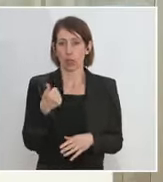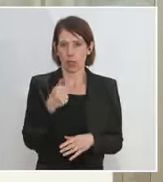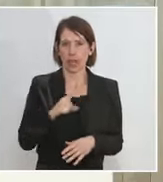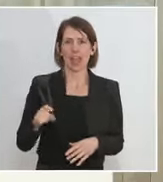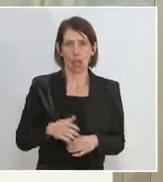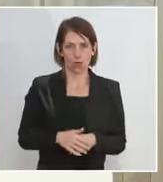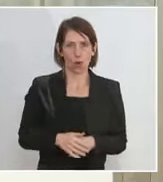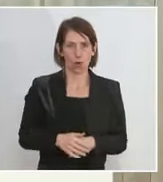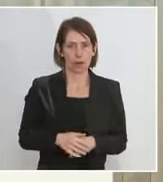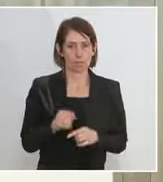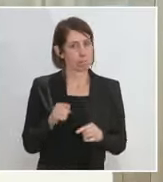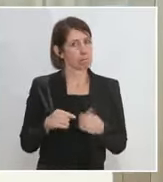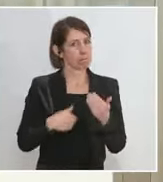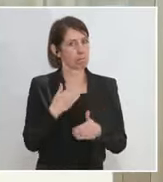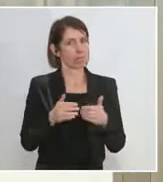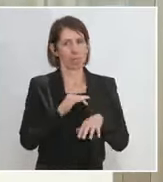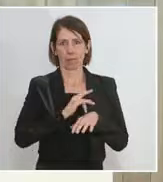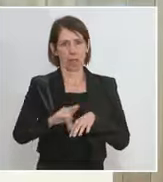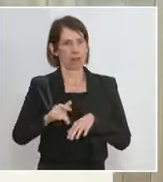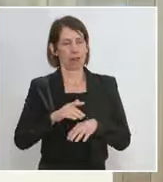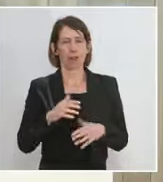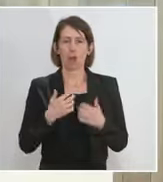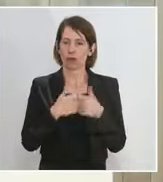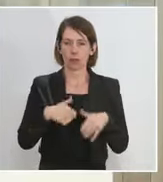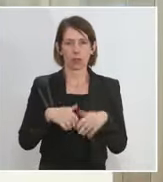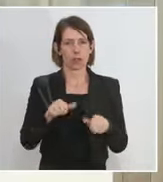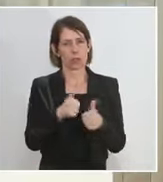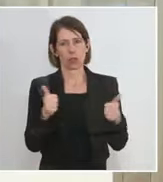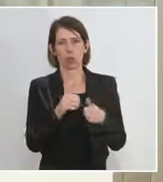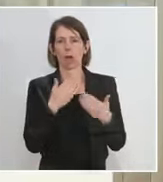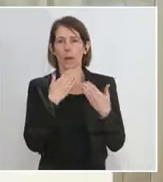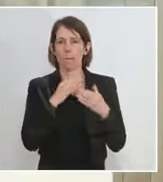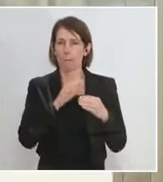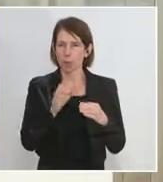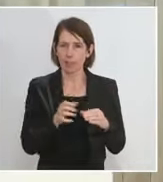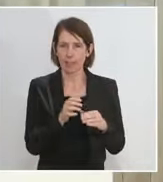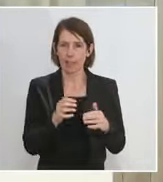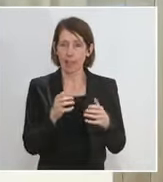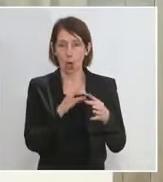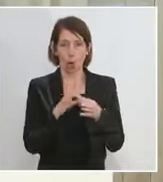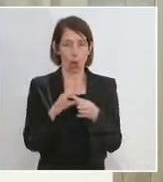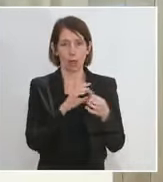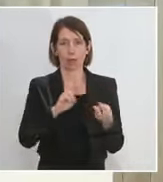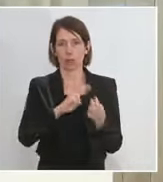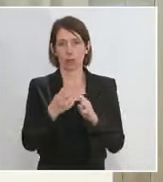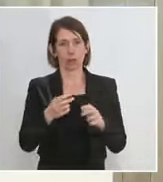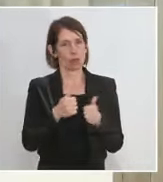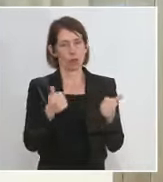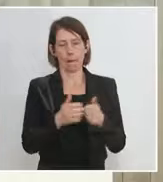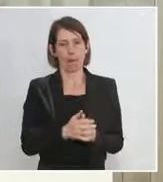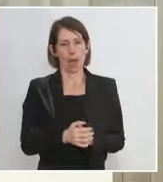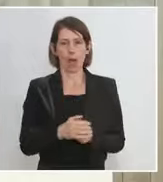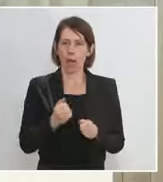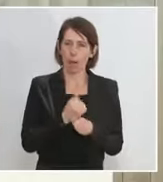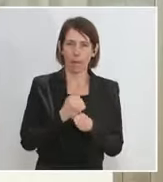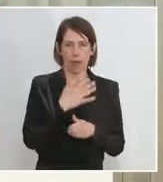das funktioniert. Großes Kompliment auch an die Bundesländer, die das organisatorisch ja umsetzen müssen, vor Ort. Da wird Tempo gemacht,